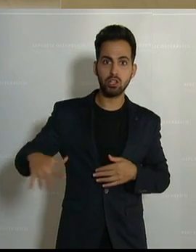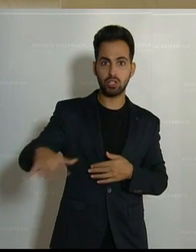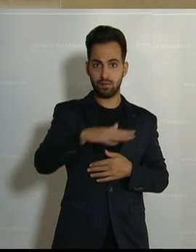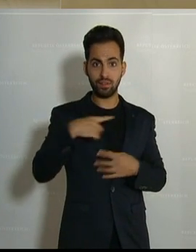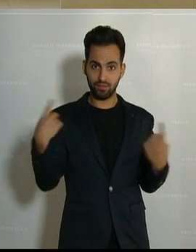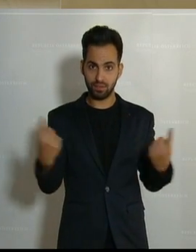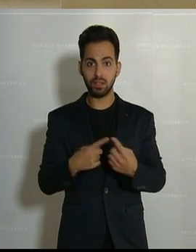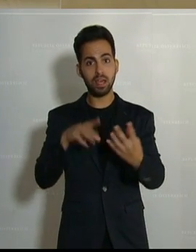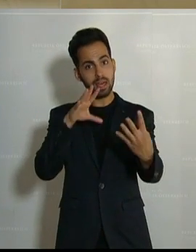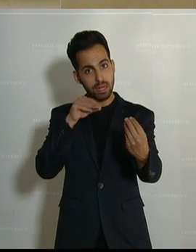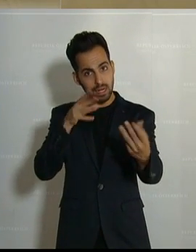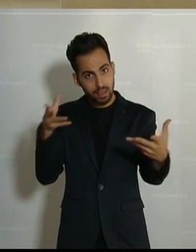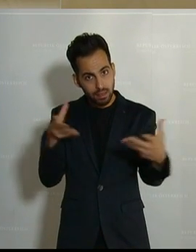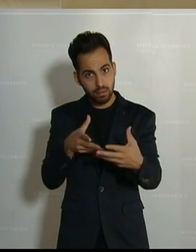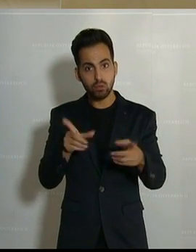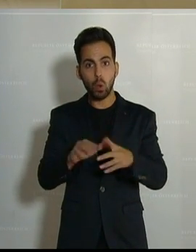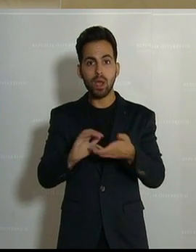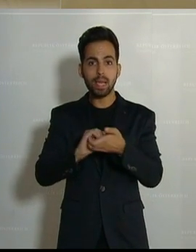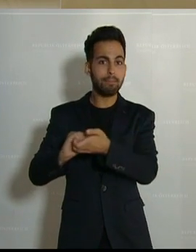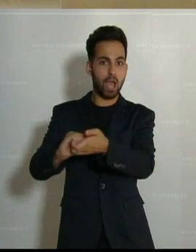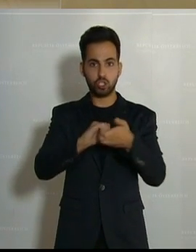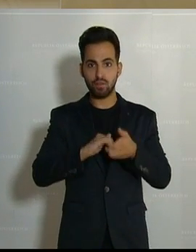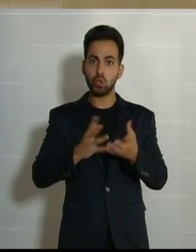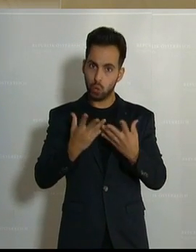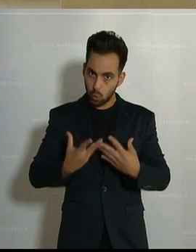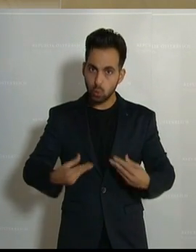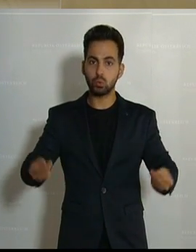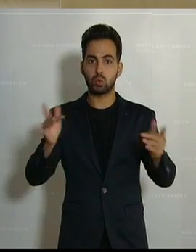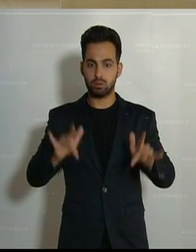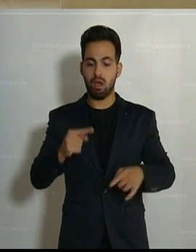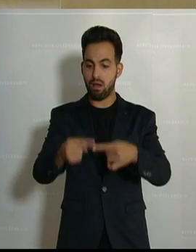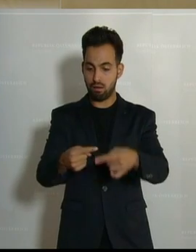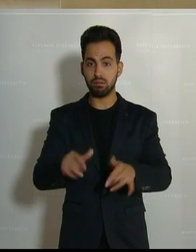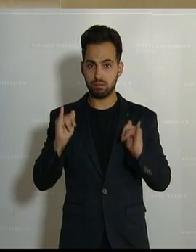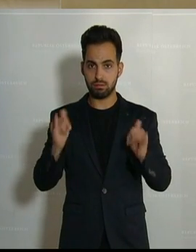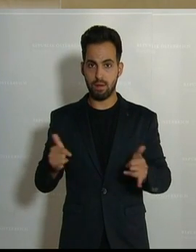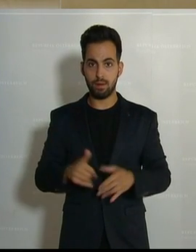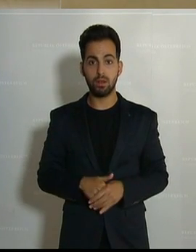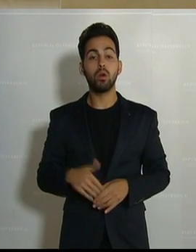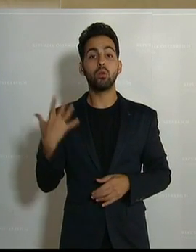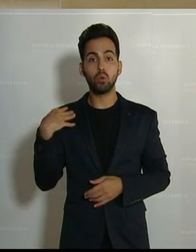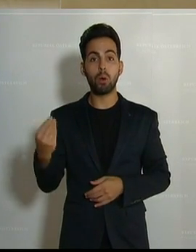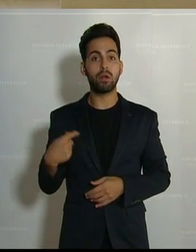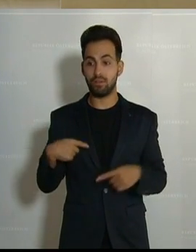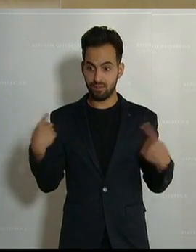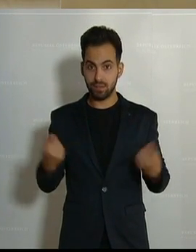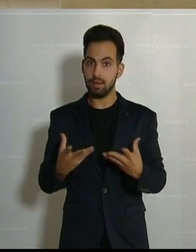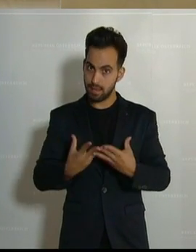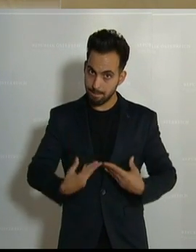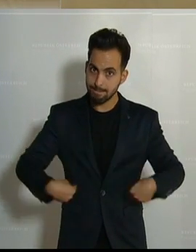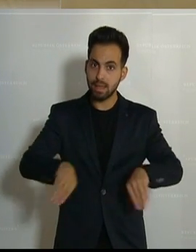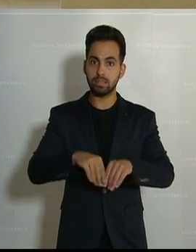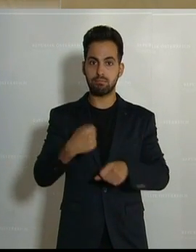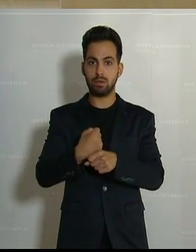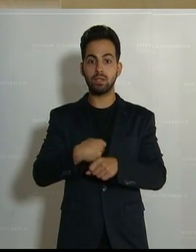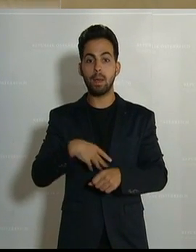miteinander reden können und wo eine Gemeinschaft zur Lösung herbeigeführt werden kann. Also noch einmal, wir machen das gemeinsam und